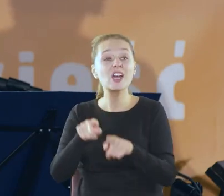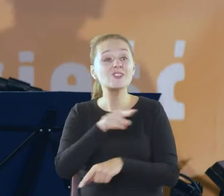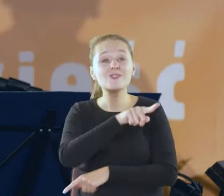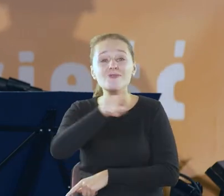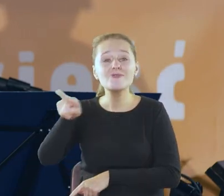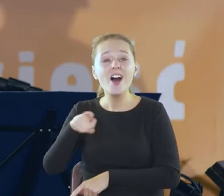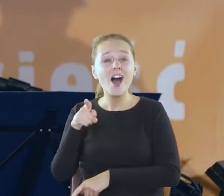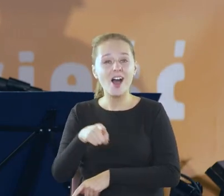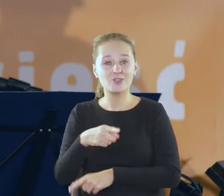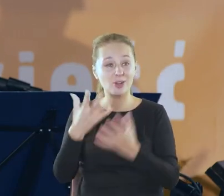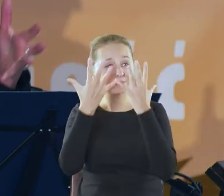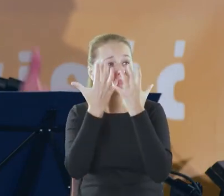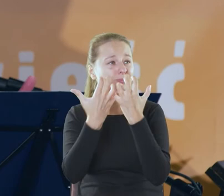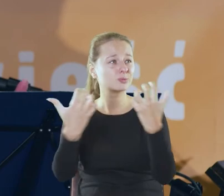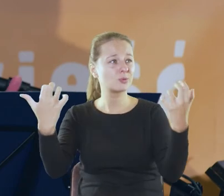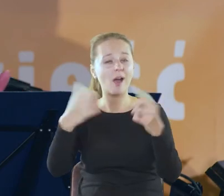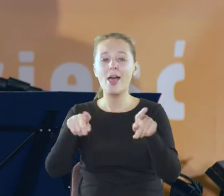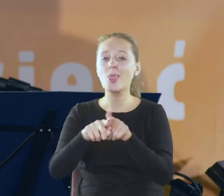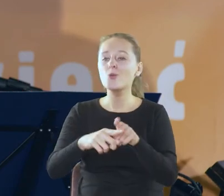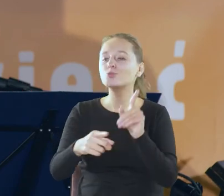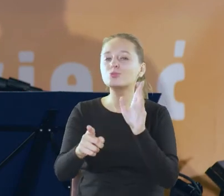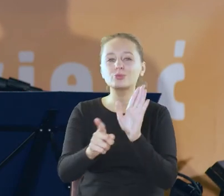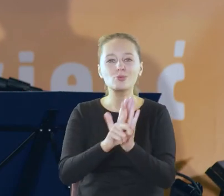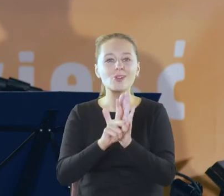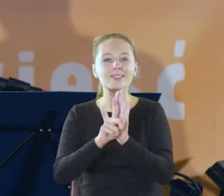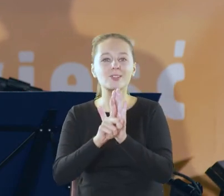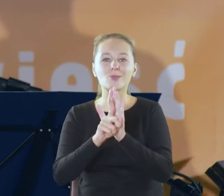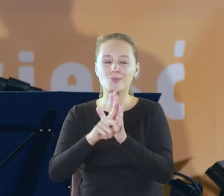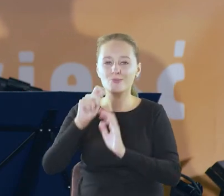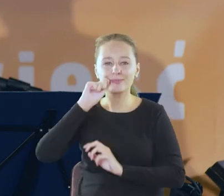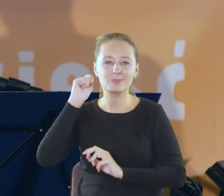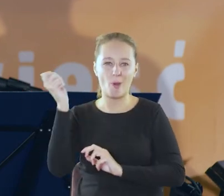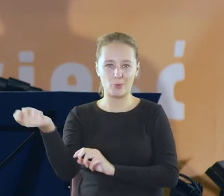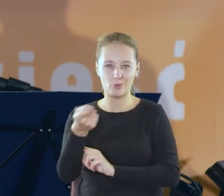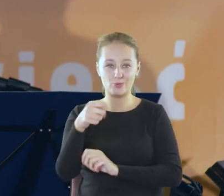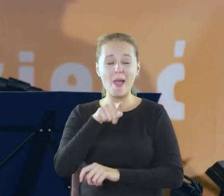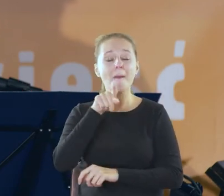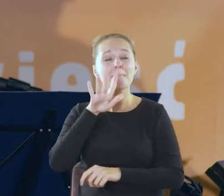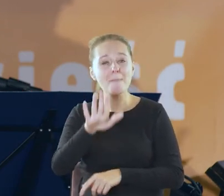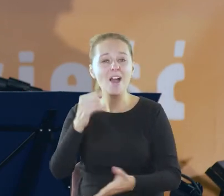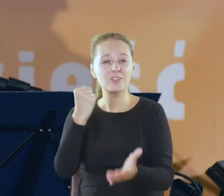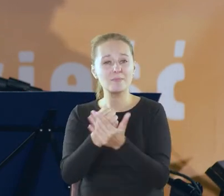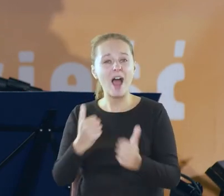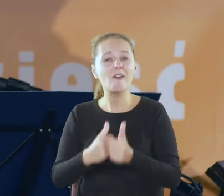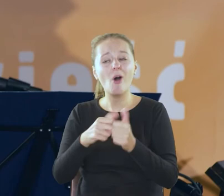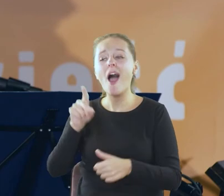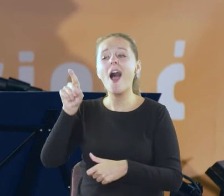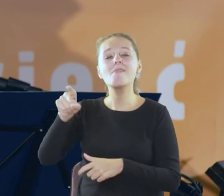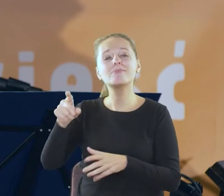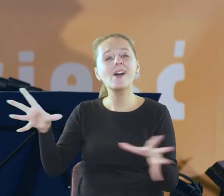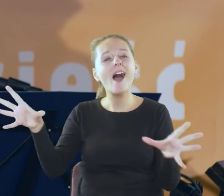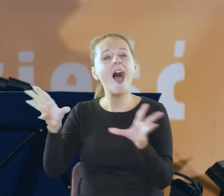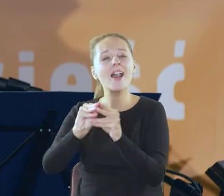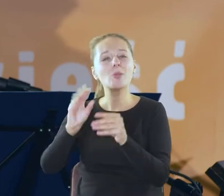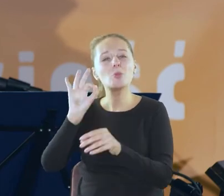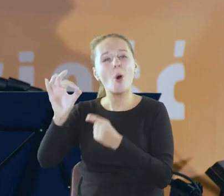słuchaczy i uczestników tej wędrówki prawo żeby z nią w tych dobrych